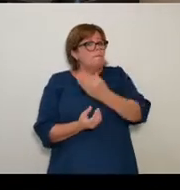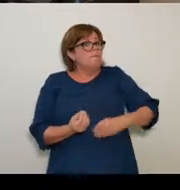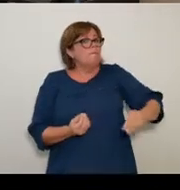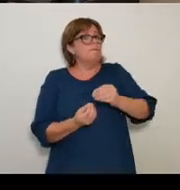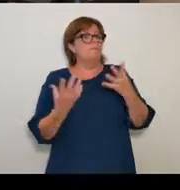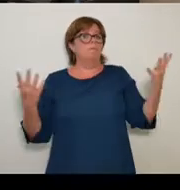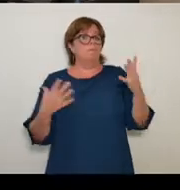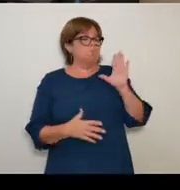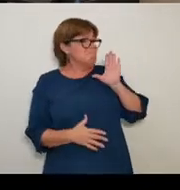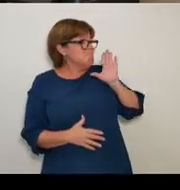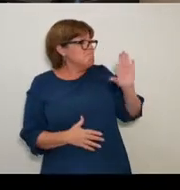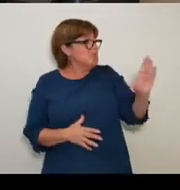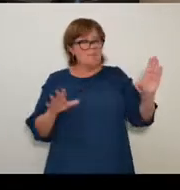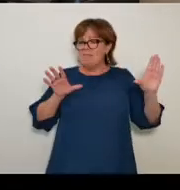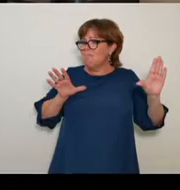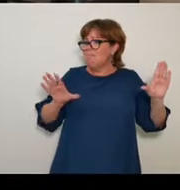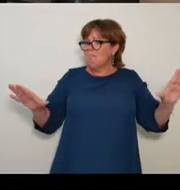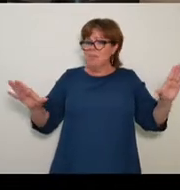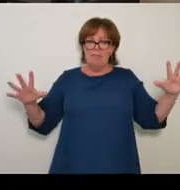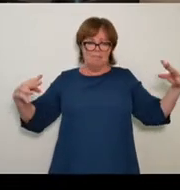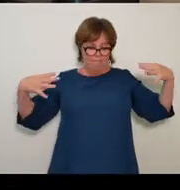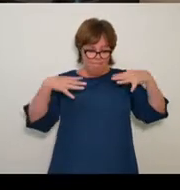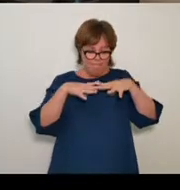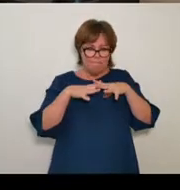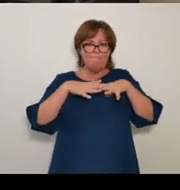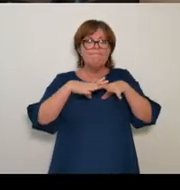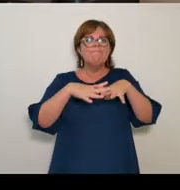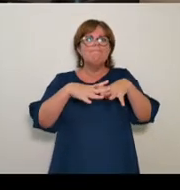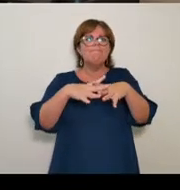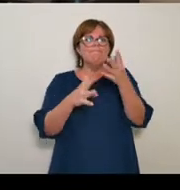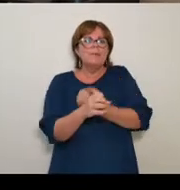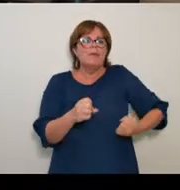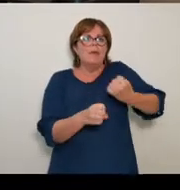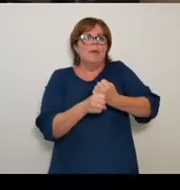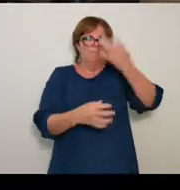la dissemblance de venir tresser la parole créatrice.